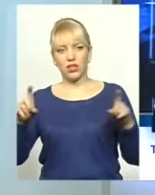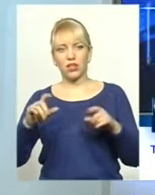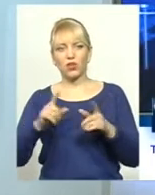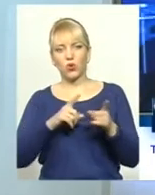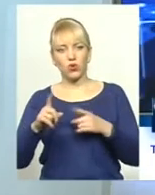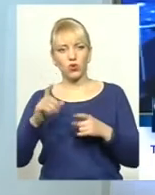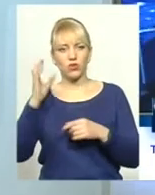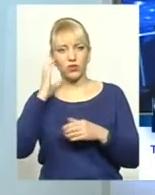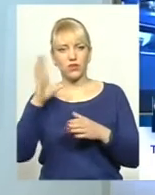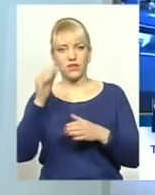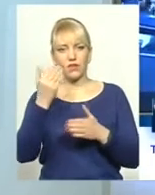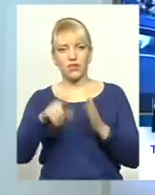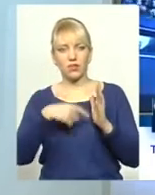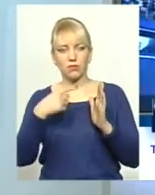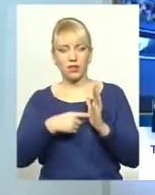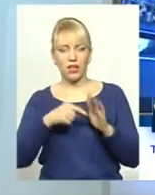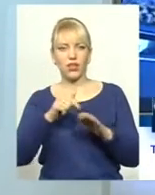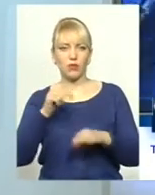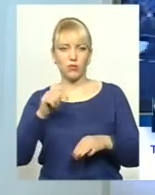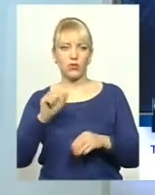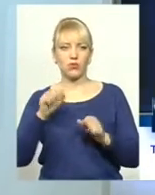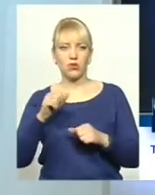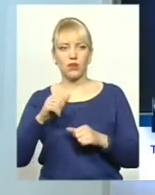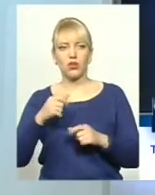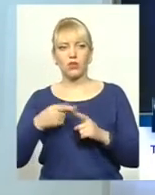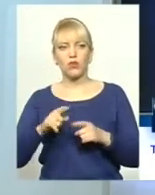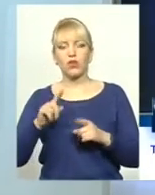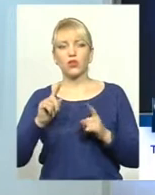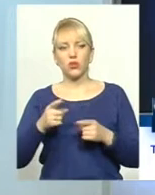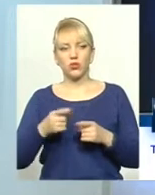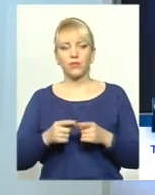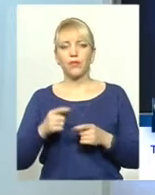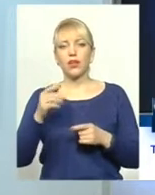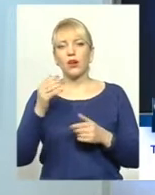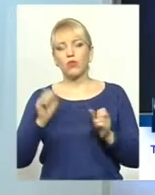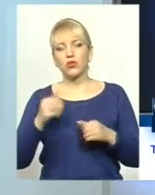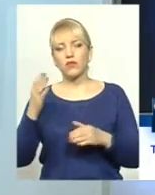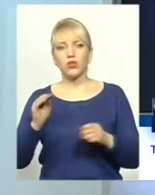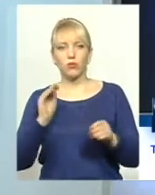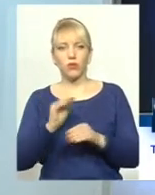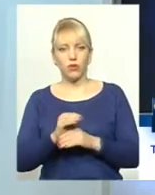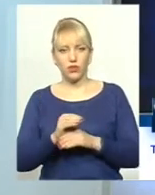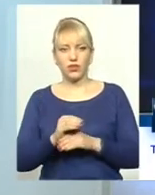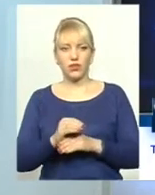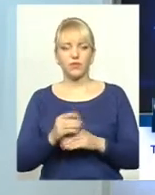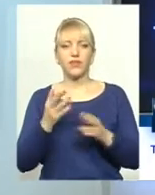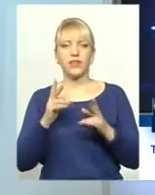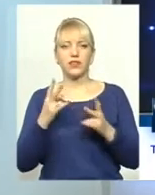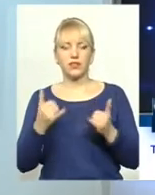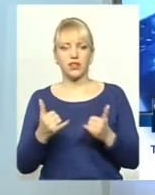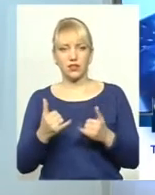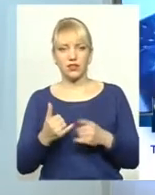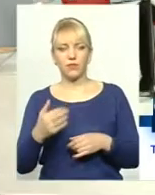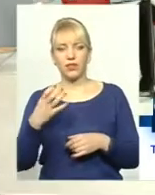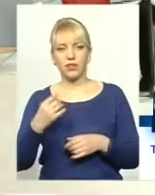висловити всі ваші питання, емоції і, можливо, думки. Отож, пані Олена, можливо ви доповните, як все ж таки зараз? Ну, по-перше,